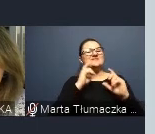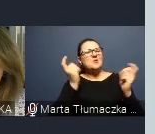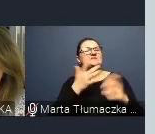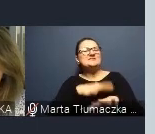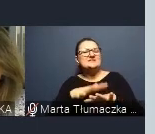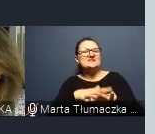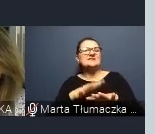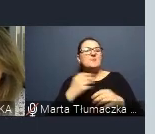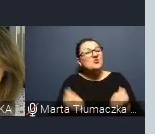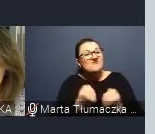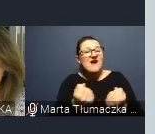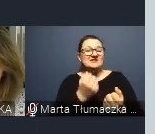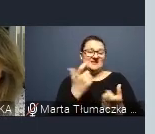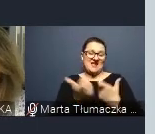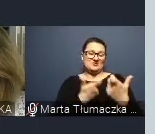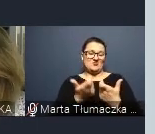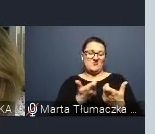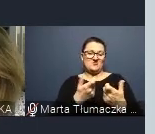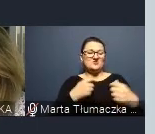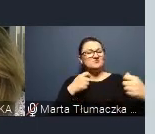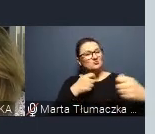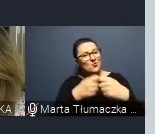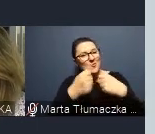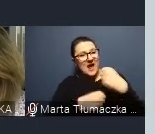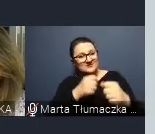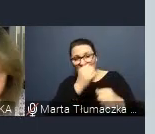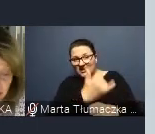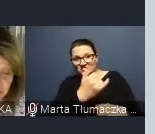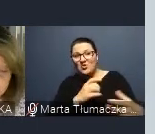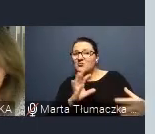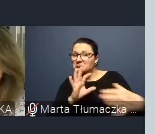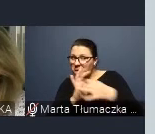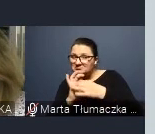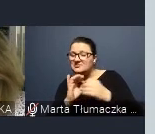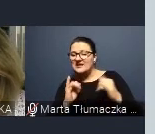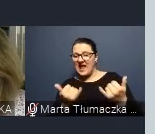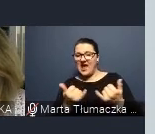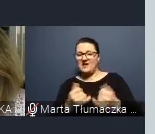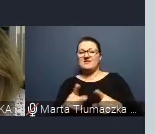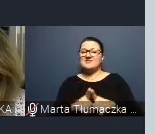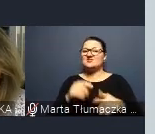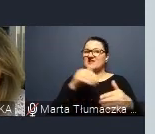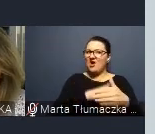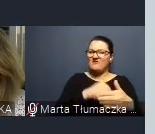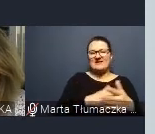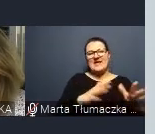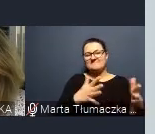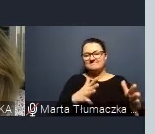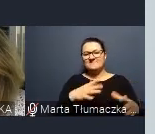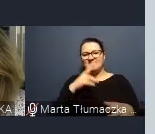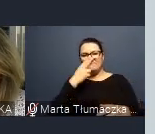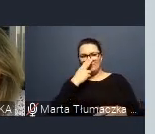nawiązać współpracę z dzieckiem, jak sobie radzić z zachowaniami niepożądanymi, z którymi wiemy, że rodzice mają